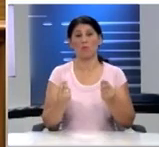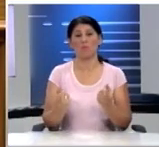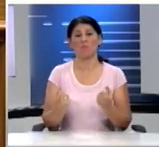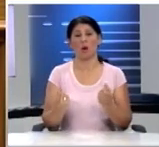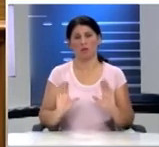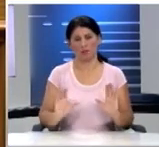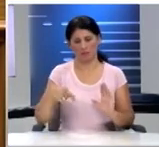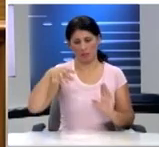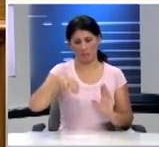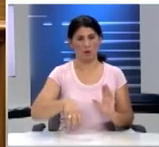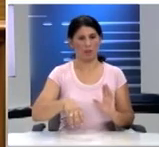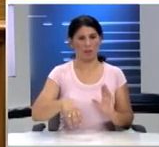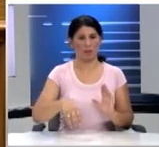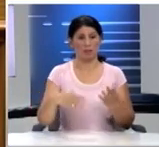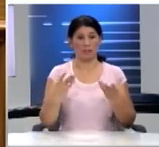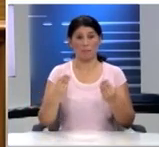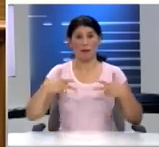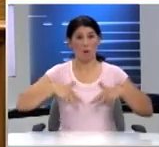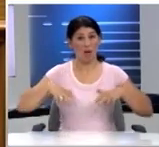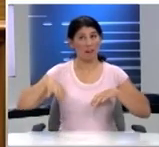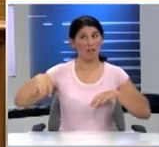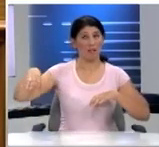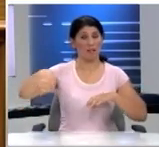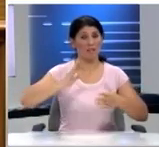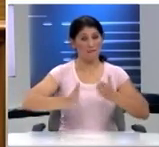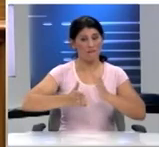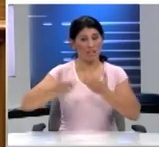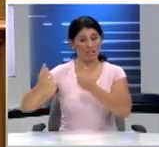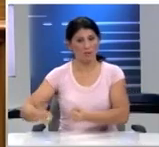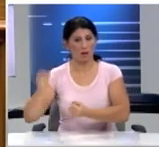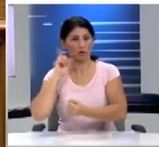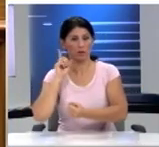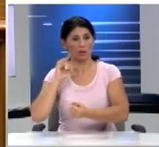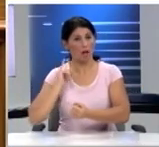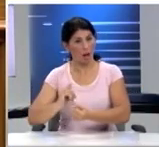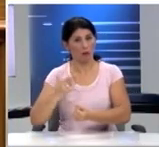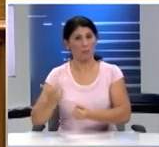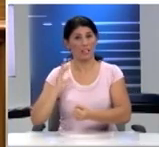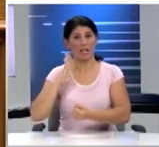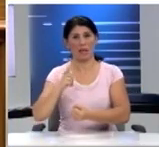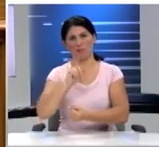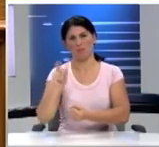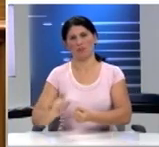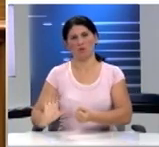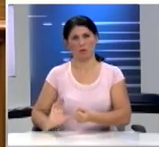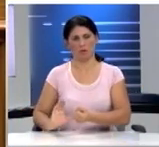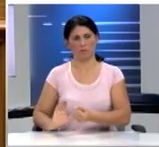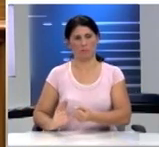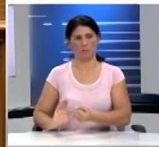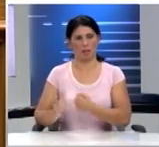Στην αποχή μας Σε πάρα πολλές χώρες Η βία κατά των γυναικών Εξακολουθεί να αποτελεί καθημερινό φαινόμενο